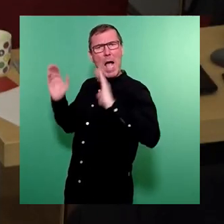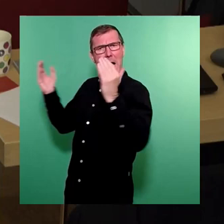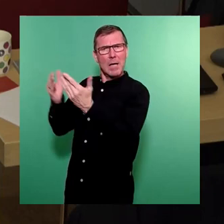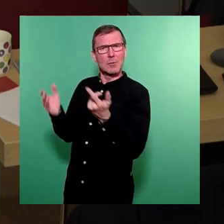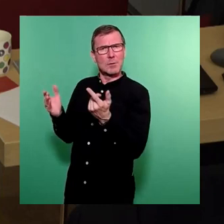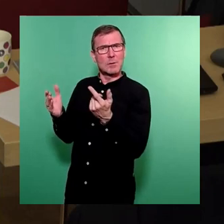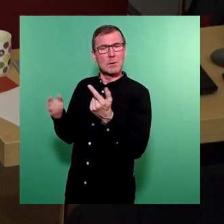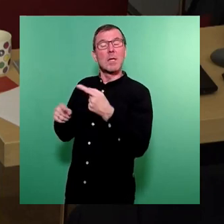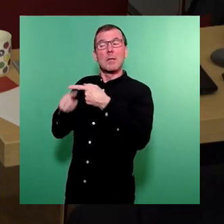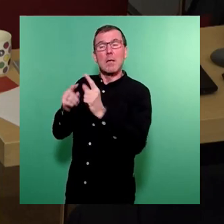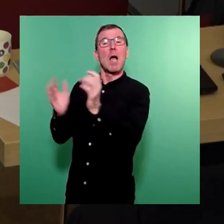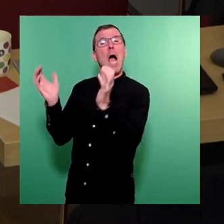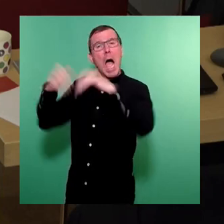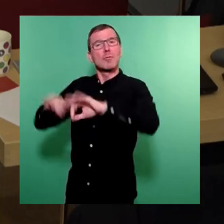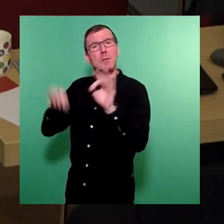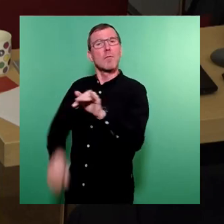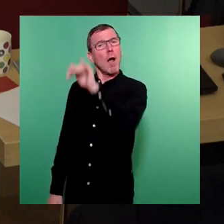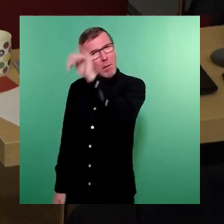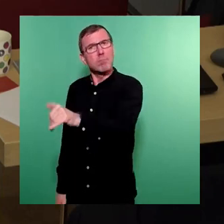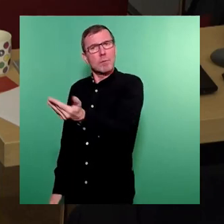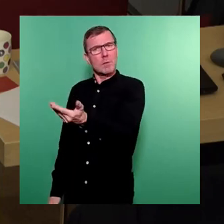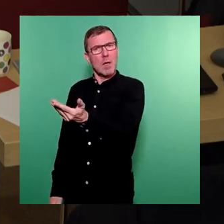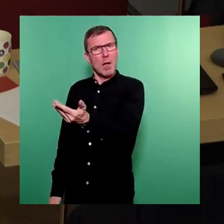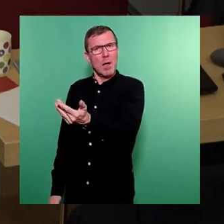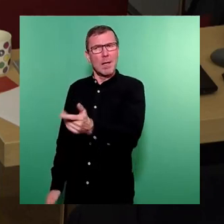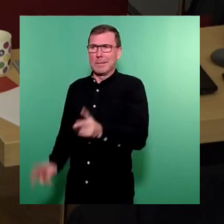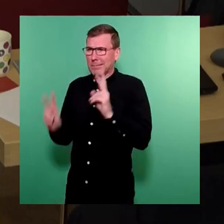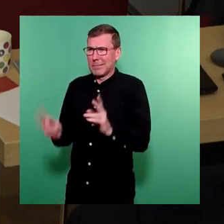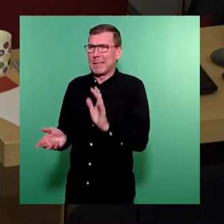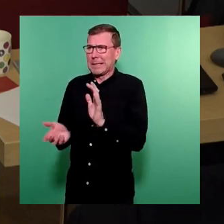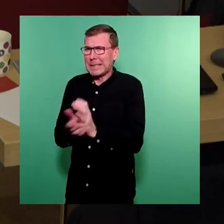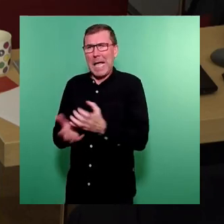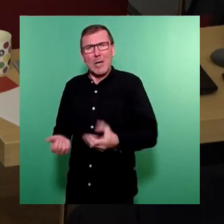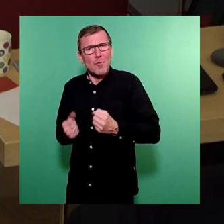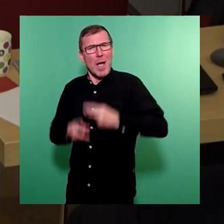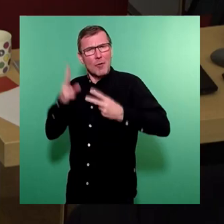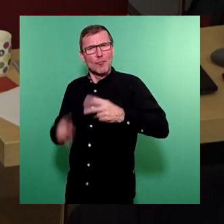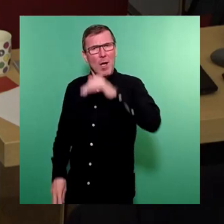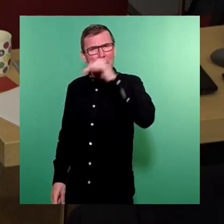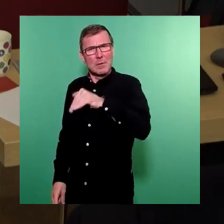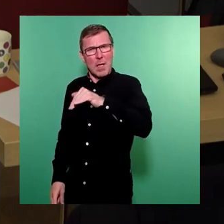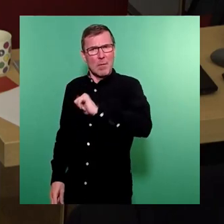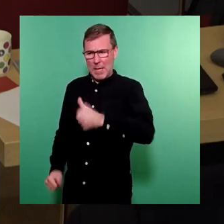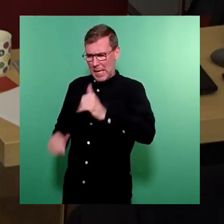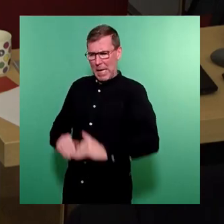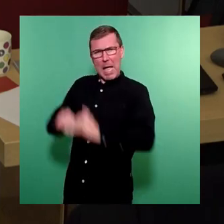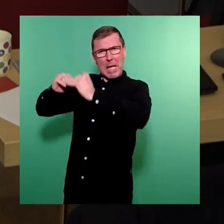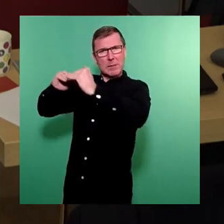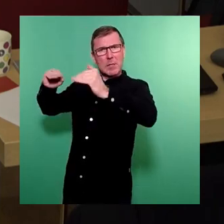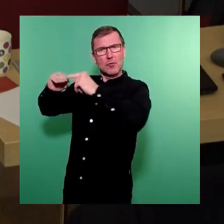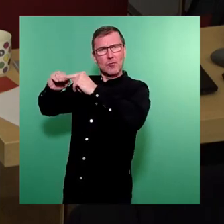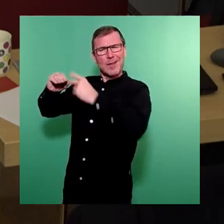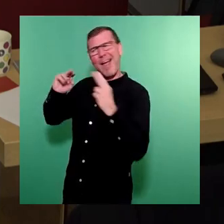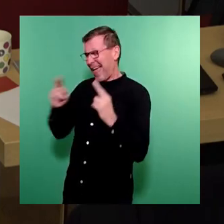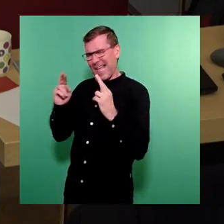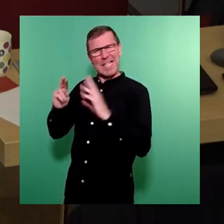einsturzgefährdet ist, dass es sehr schwer geschädigt ist und dass sozusagen bis zum ersten Stock ganz dringend